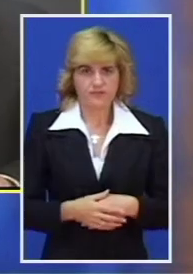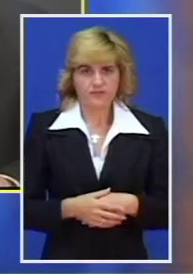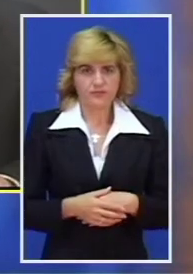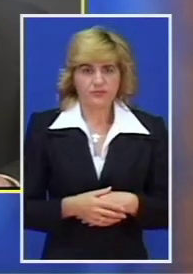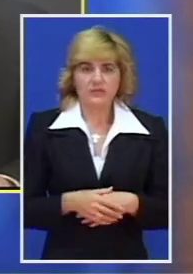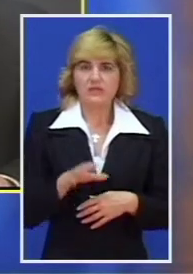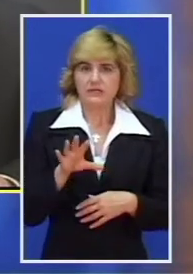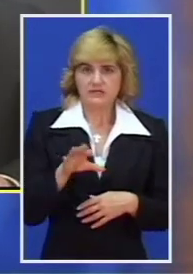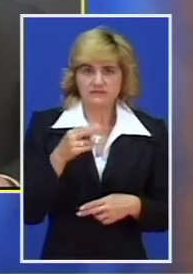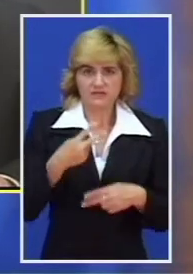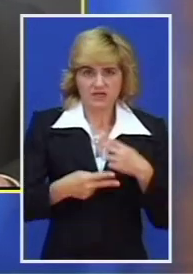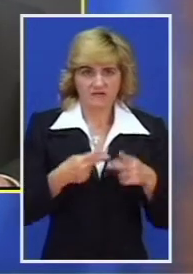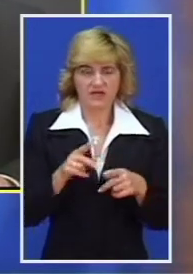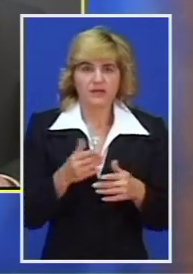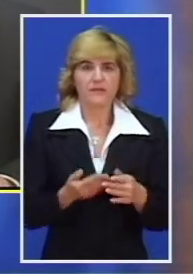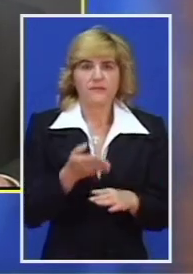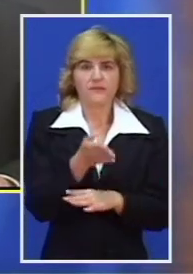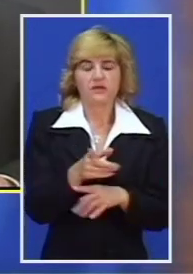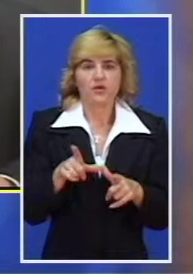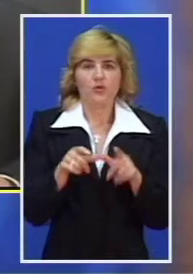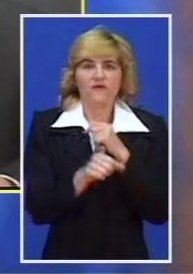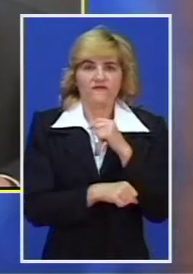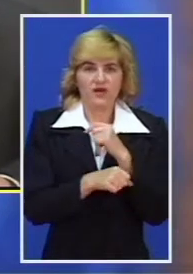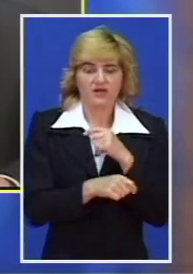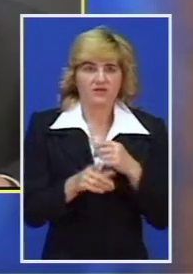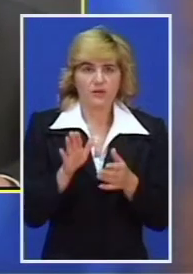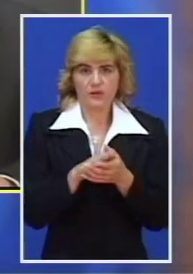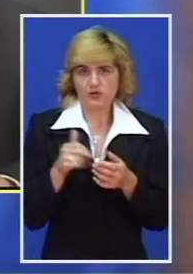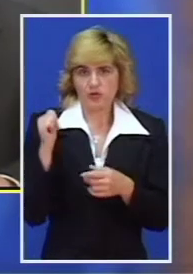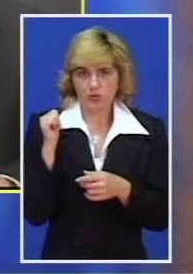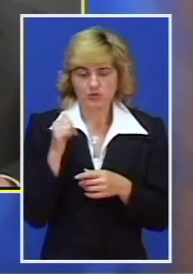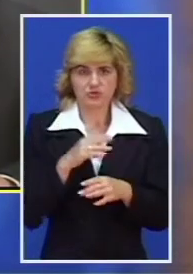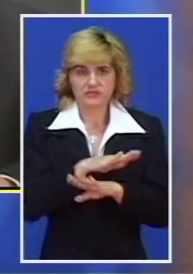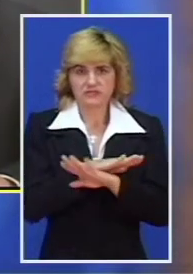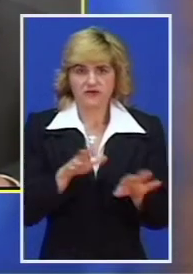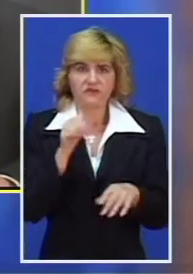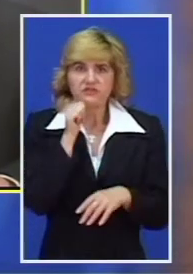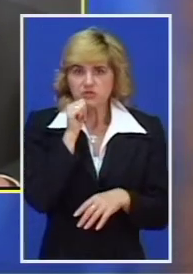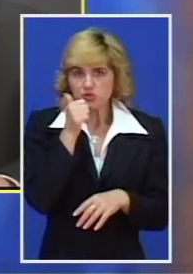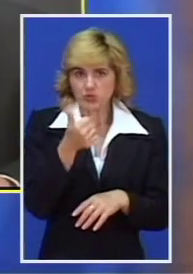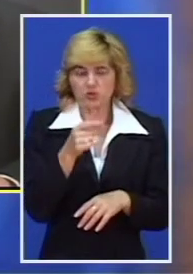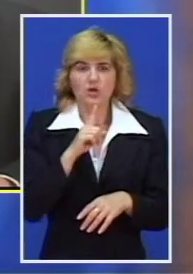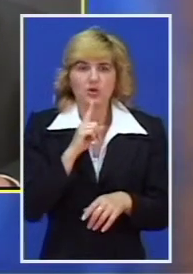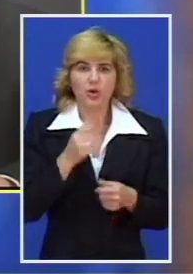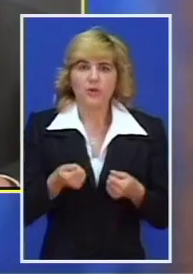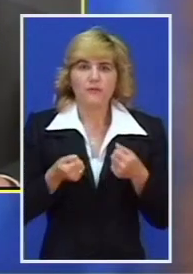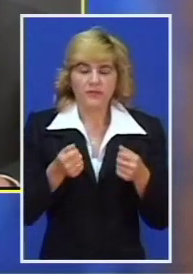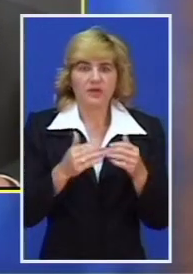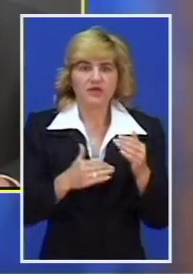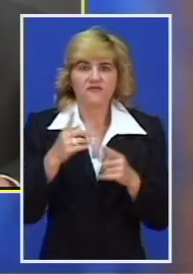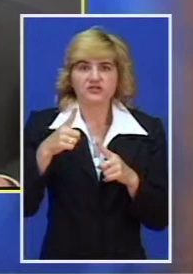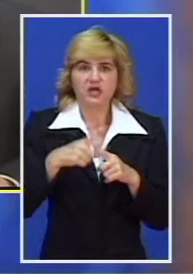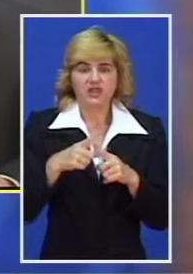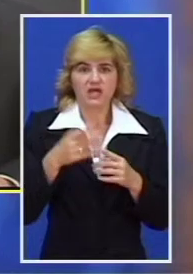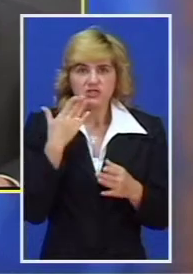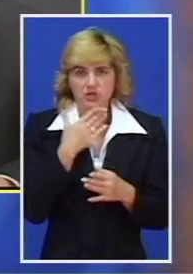Polaganje ispita za prijem na fakultete i više škole počeo je juče, a završava se sutra. Prijavljeni kandidati za upis na Višu tehničku školu